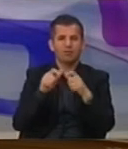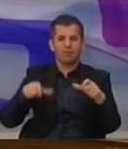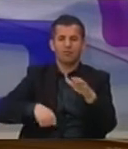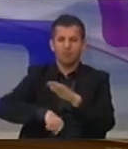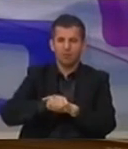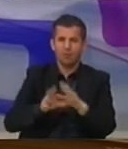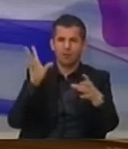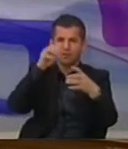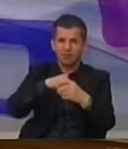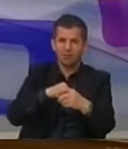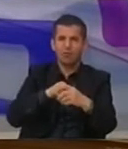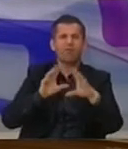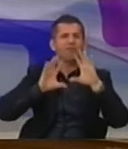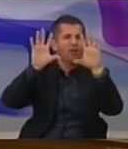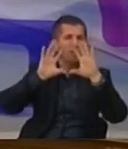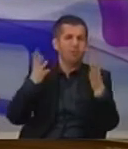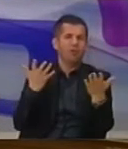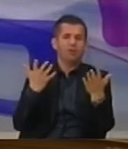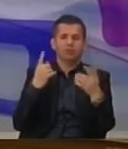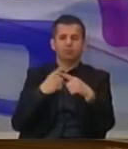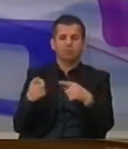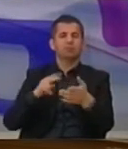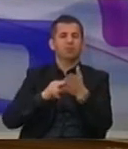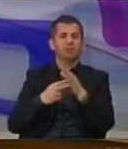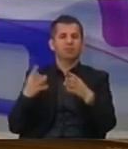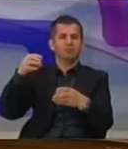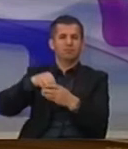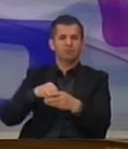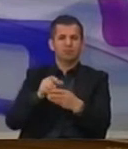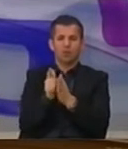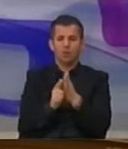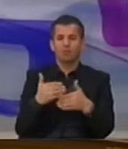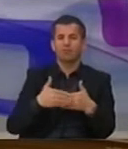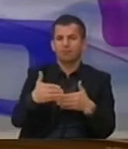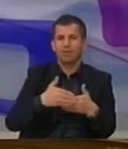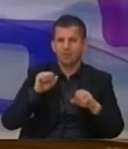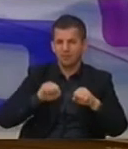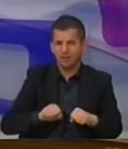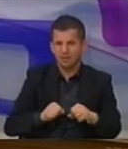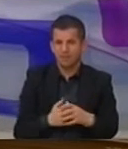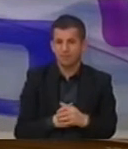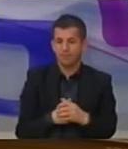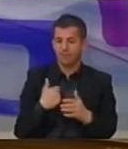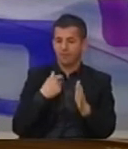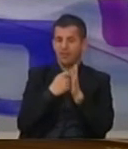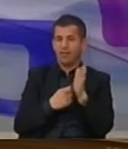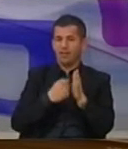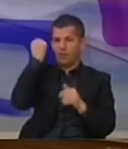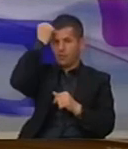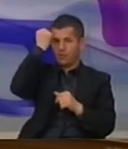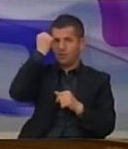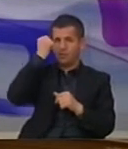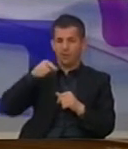basketbol dhe volejbol, që du tjetë politik dhe strategji a fatmesme i qeverisë. Me antarësimin e Kosovës në